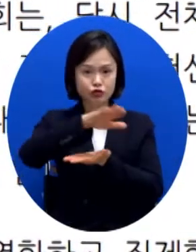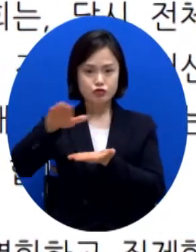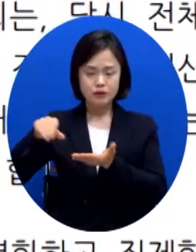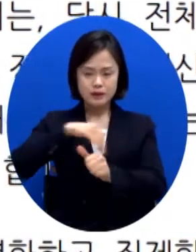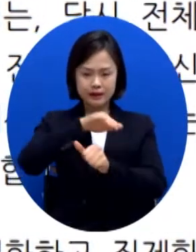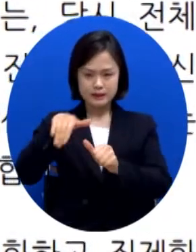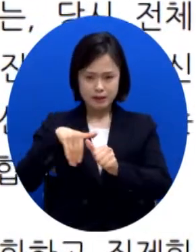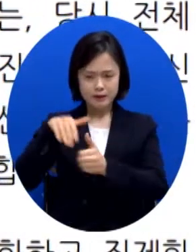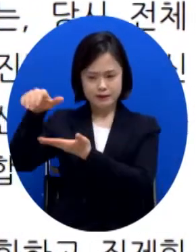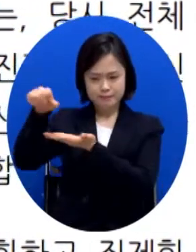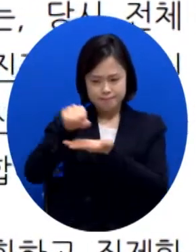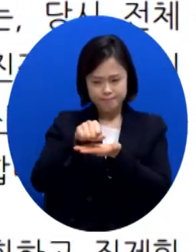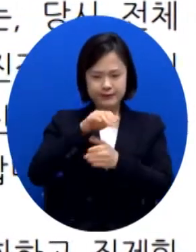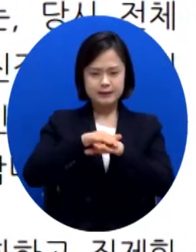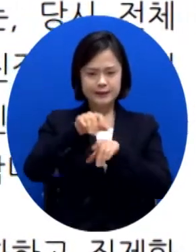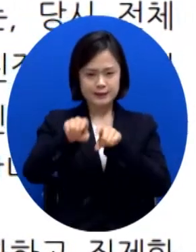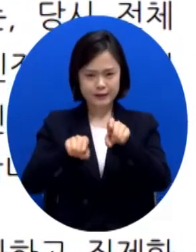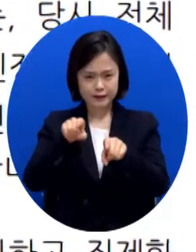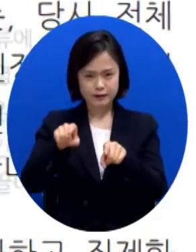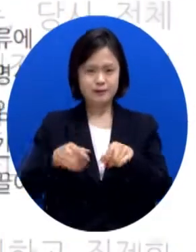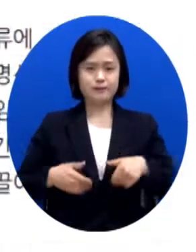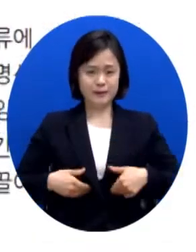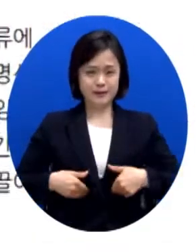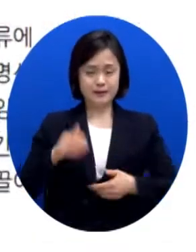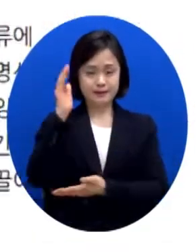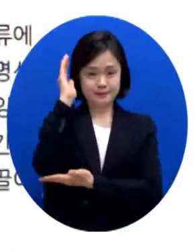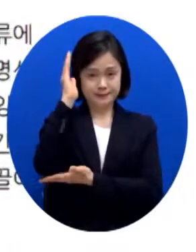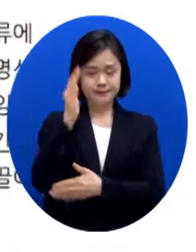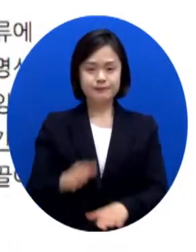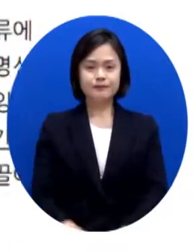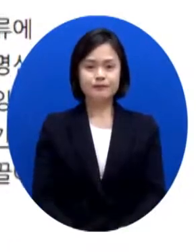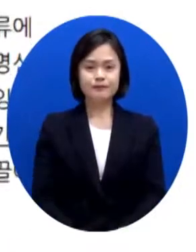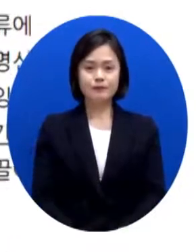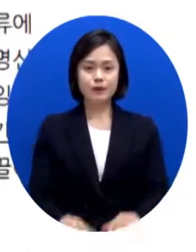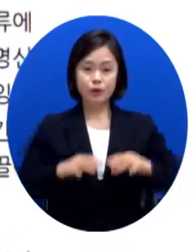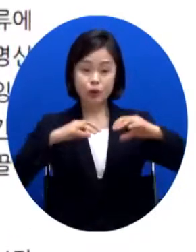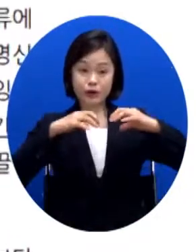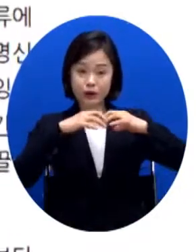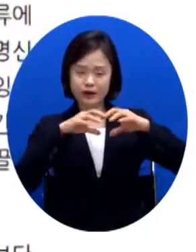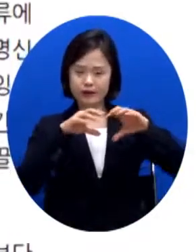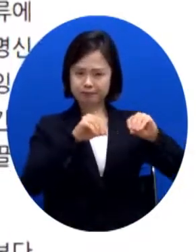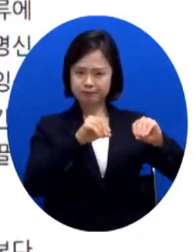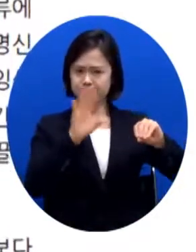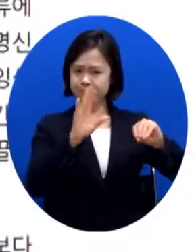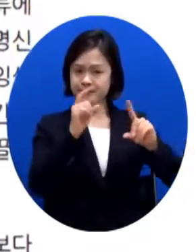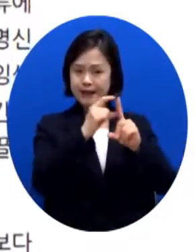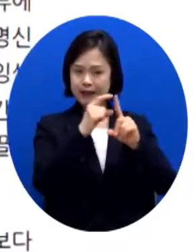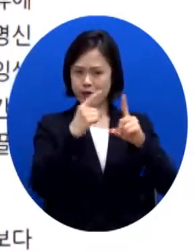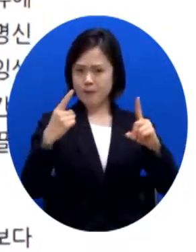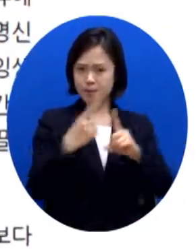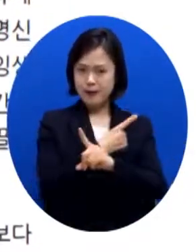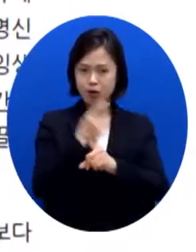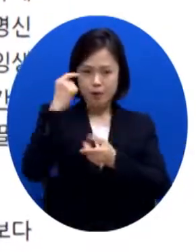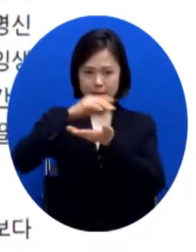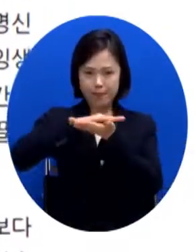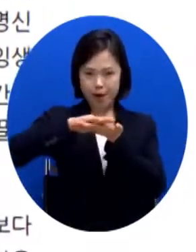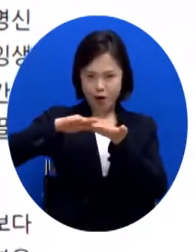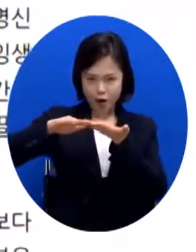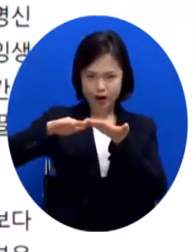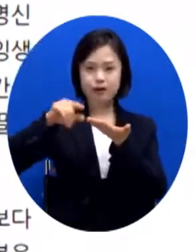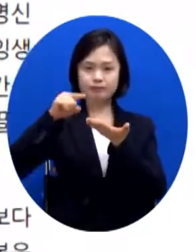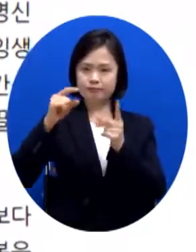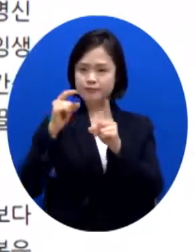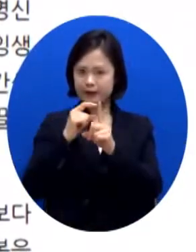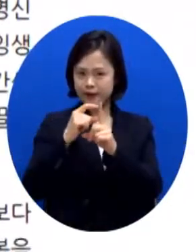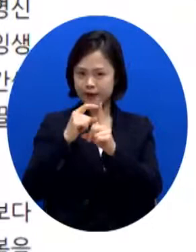실천하도록 초대받고 있다고 주장했습니다. 이어 정전협정을 평화협정으로 전환하고 한반도 평화체제를 구축하는